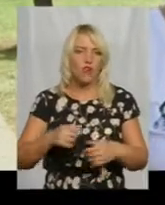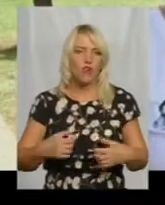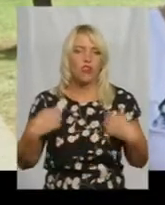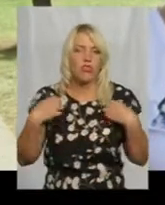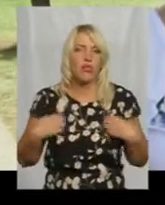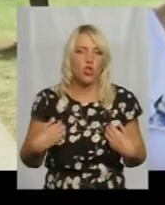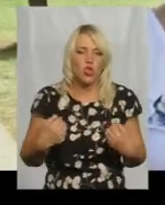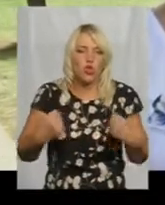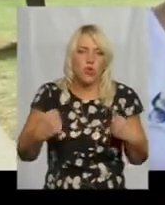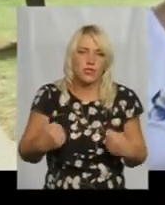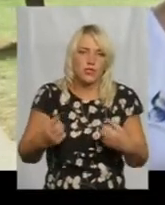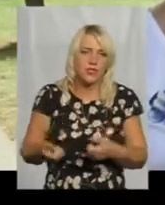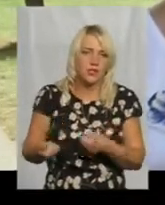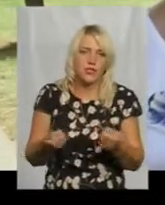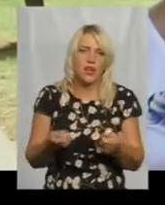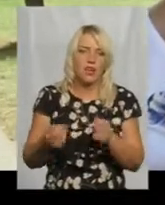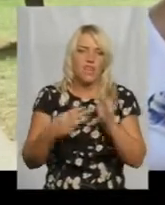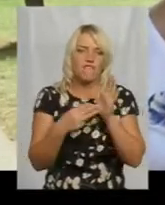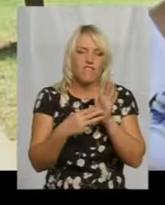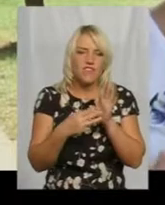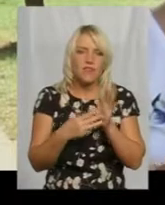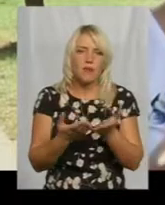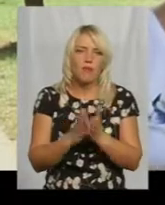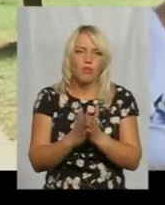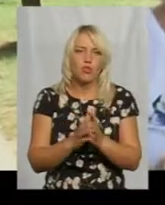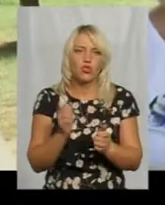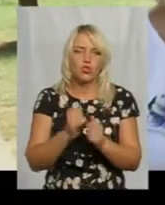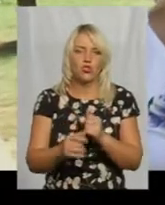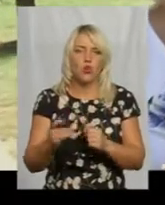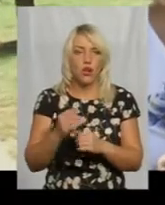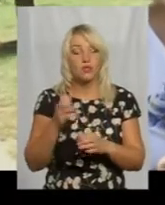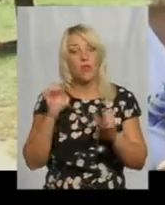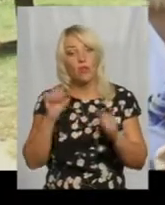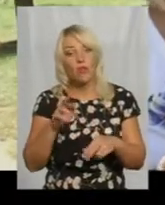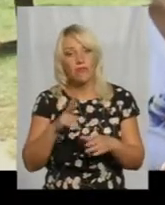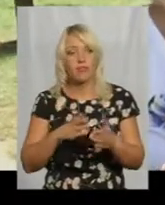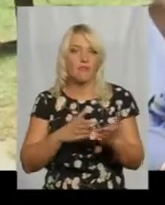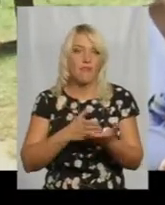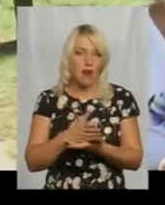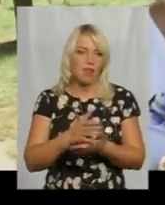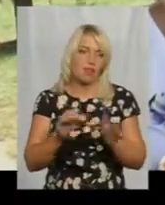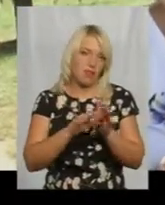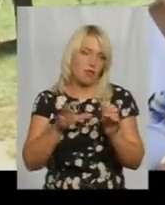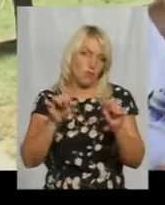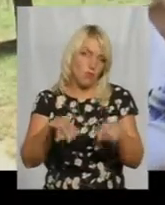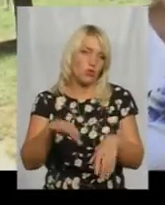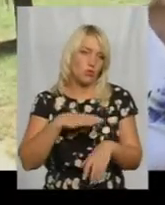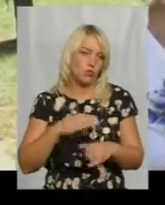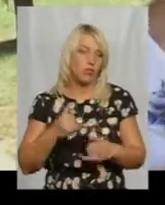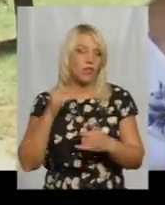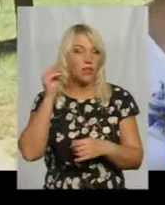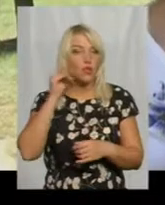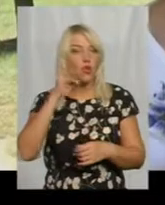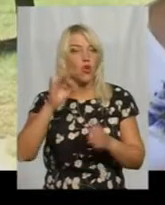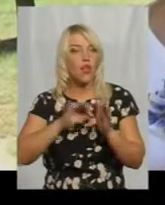по 8 підручників щораз в портфелі, і це дуже тяжко. Можливо, як варіант електронний може бути для навчання, але